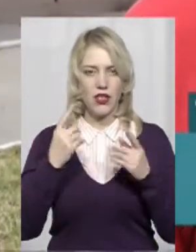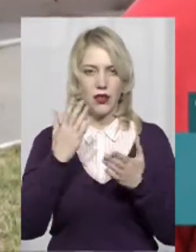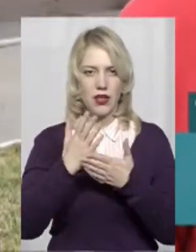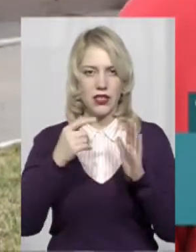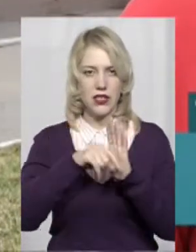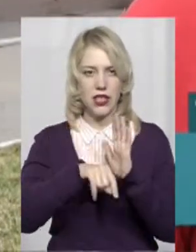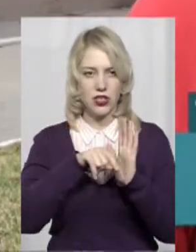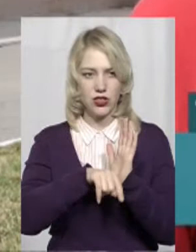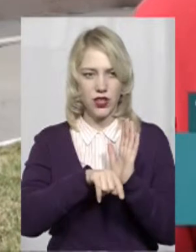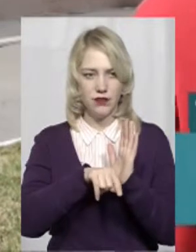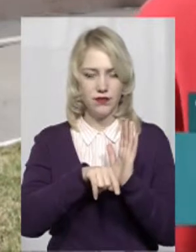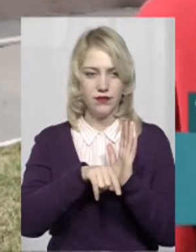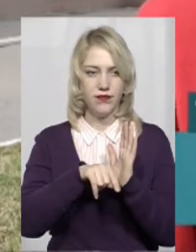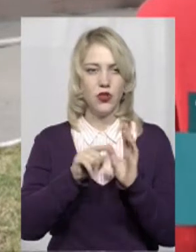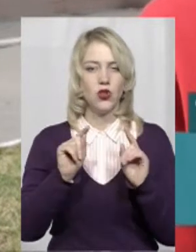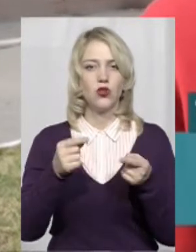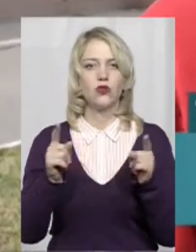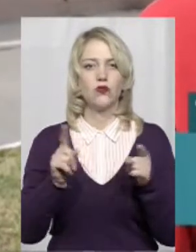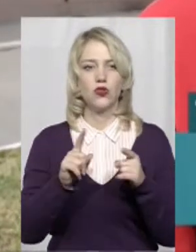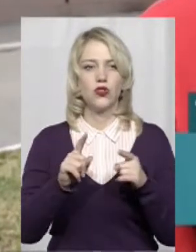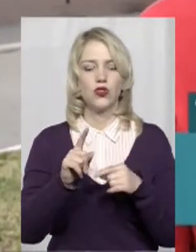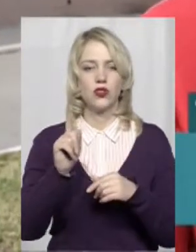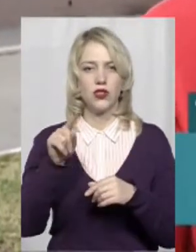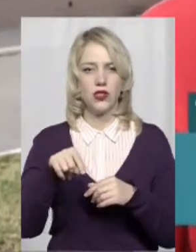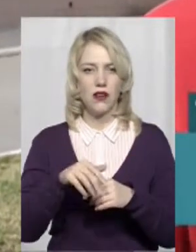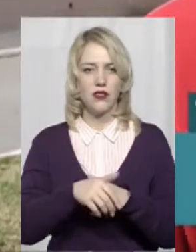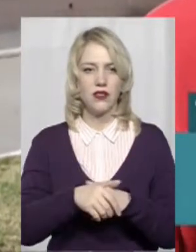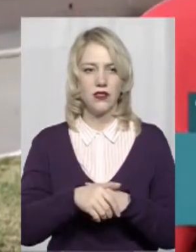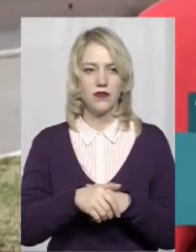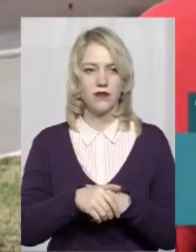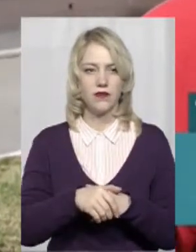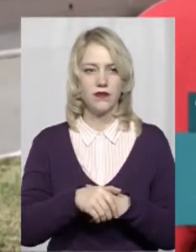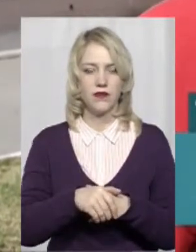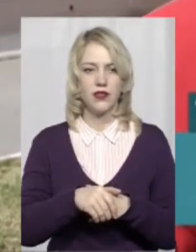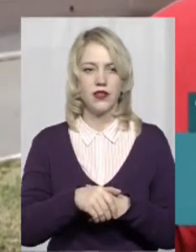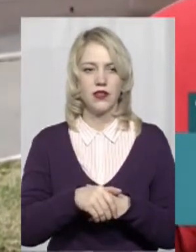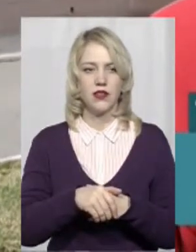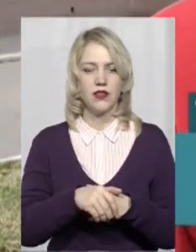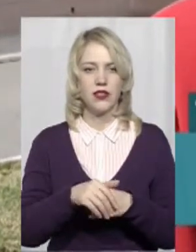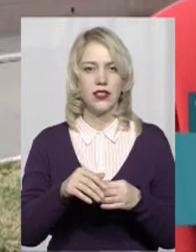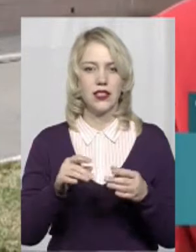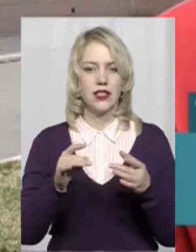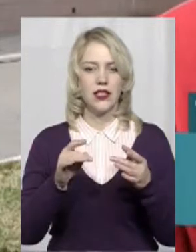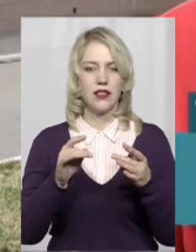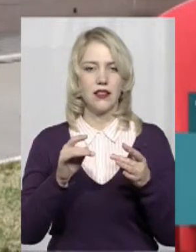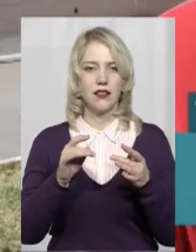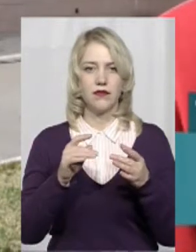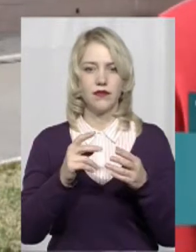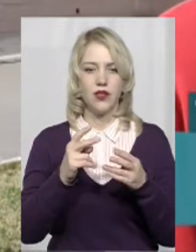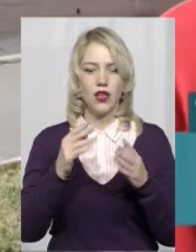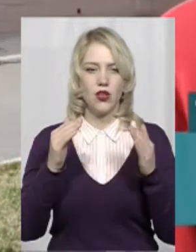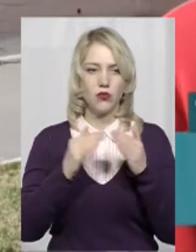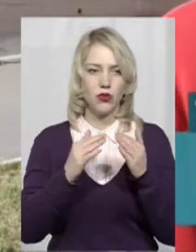значення, тому що навіть будинок, інтер'єр всього знаходження, дороги,